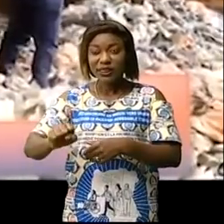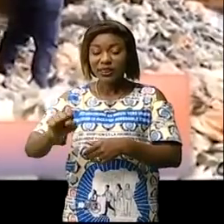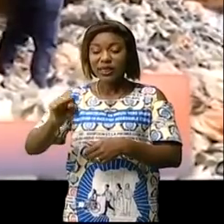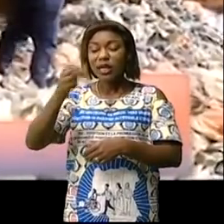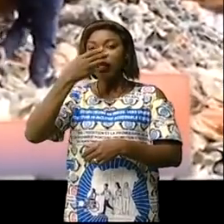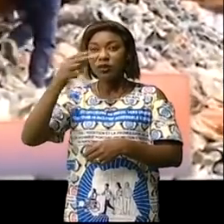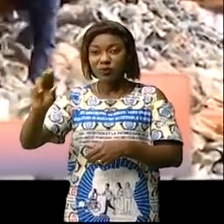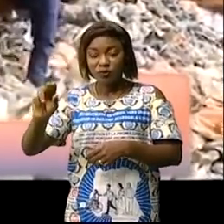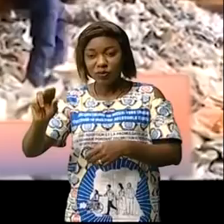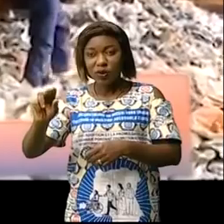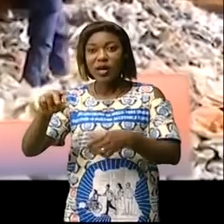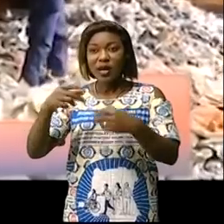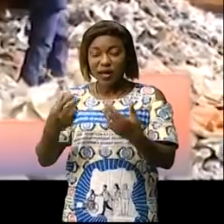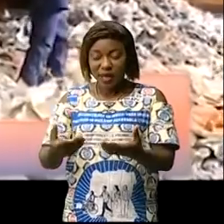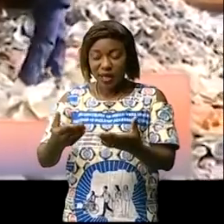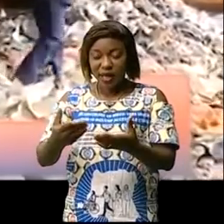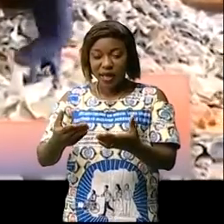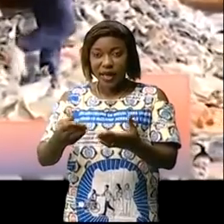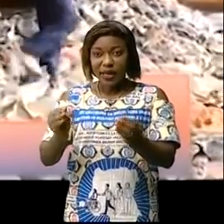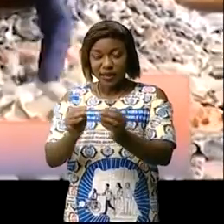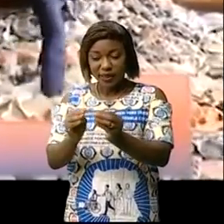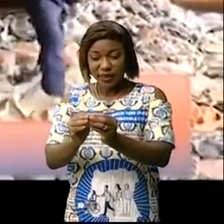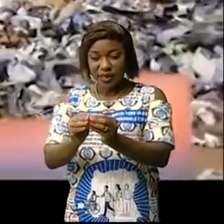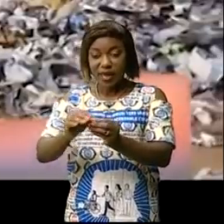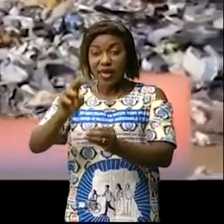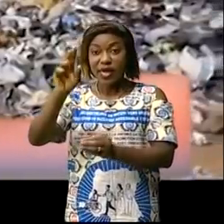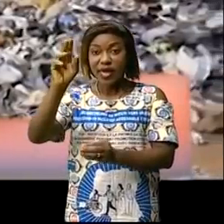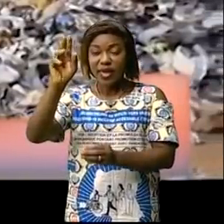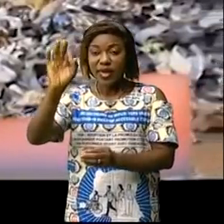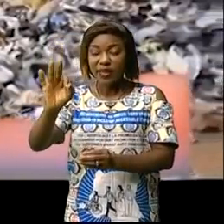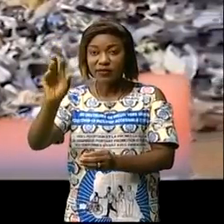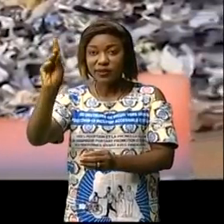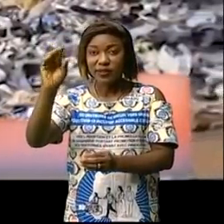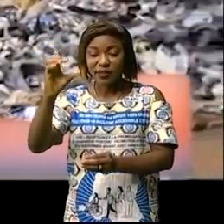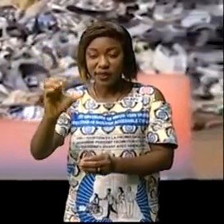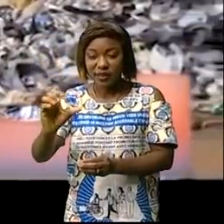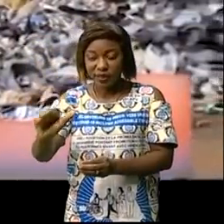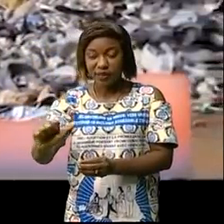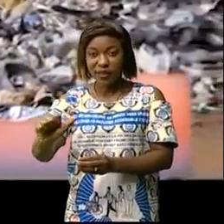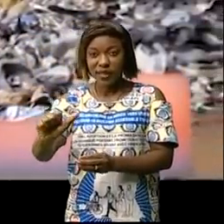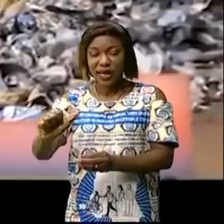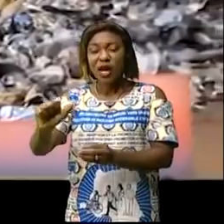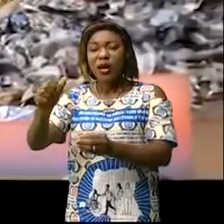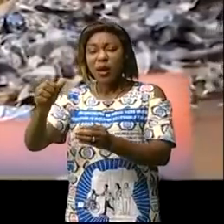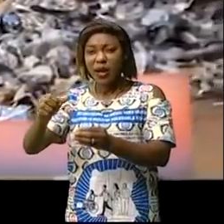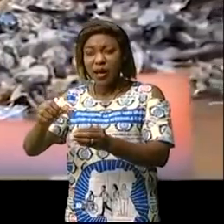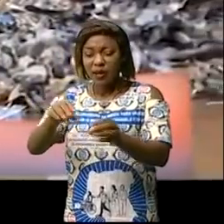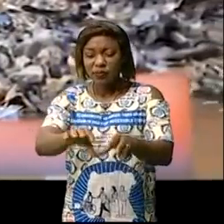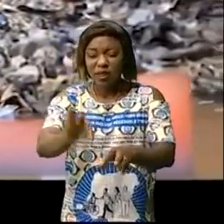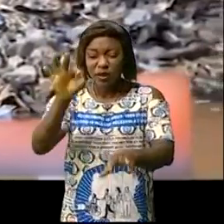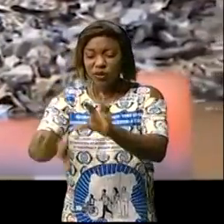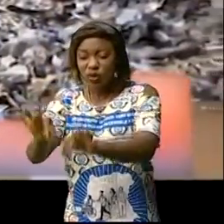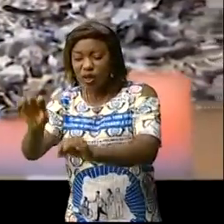de l'agence du développement intégral appelée FDA Ces déchets récupérés à travers différentes décharges publiques